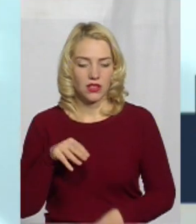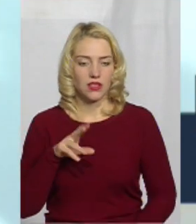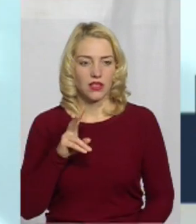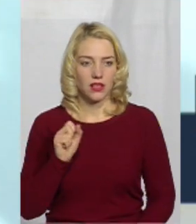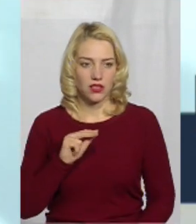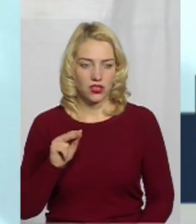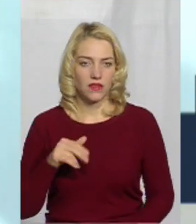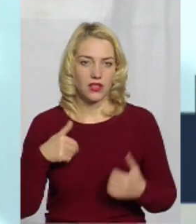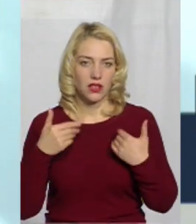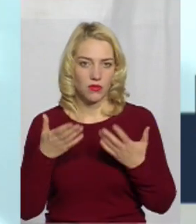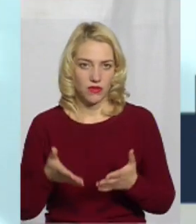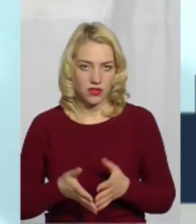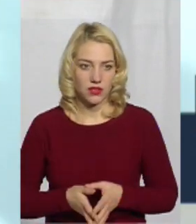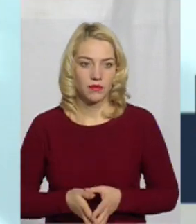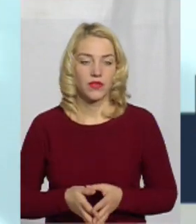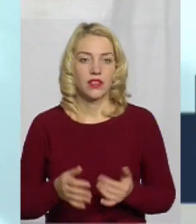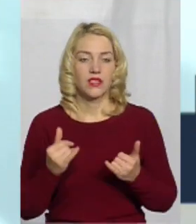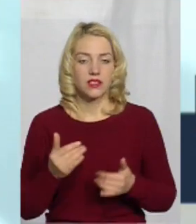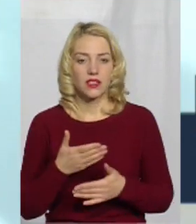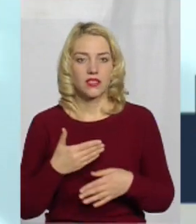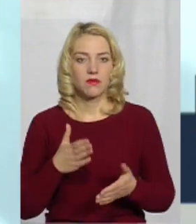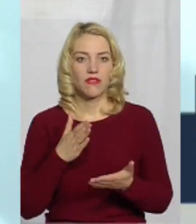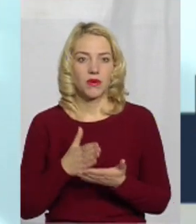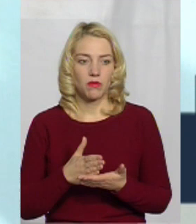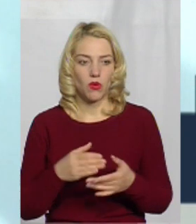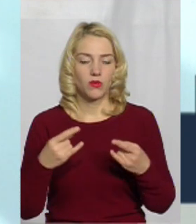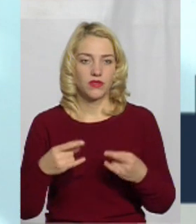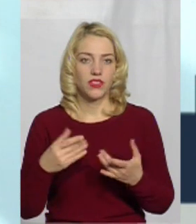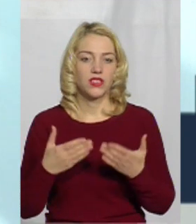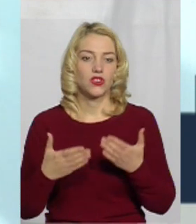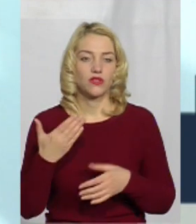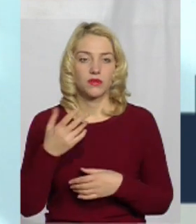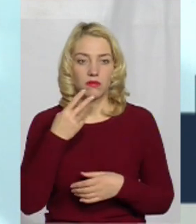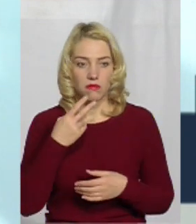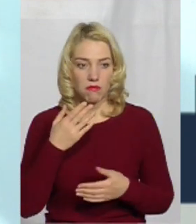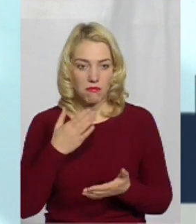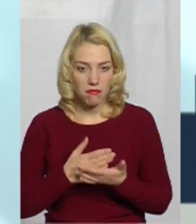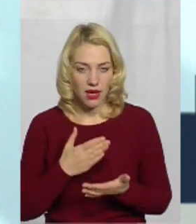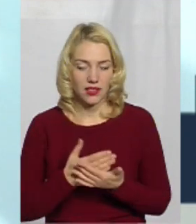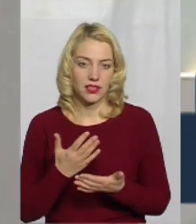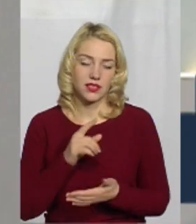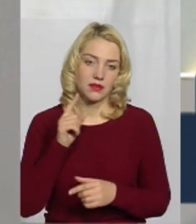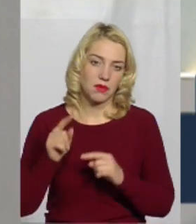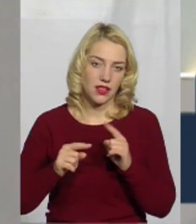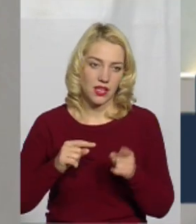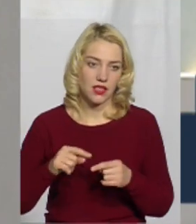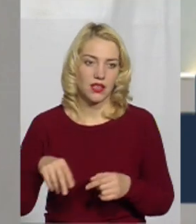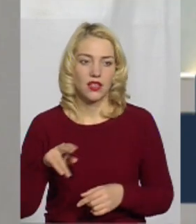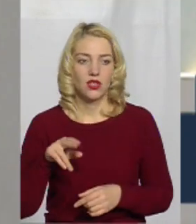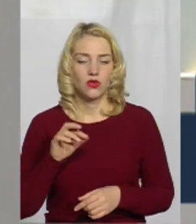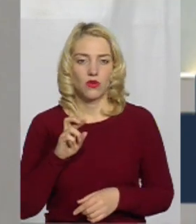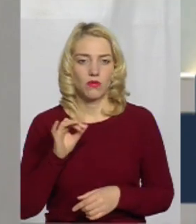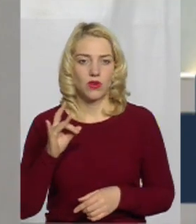Вітаю вас, пане Борисе. Добрий вечер. Зараз ми у прямому ефірі. Якщо ви маєте запитання до пана